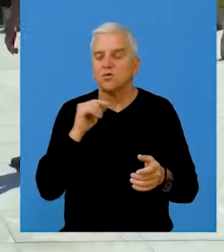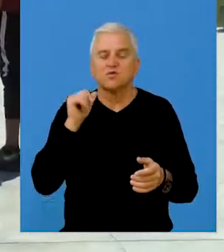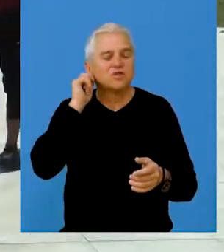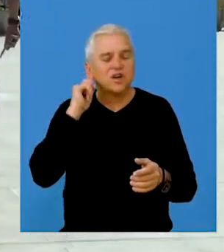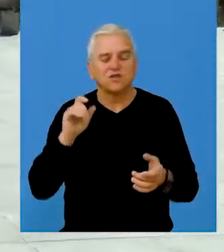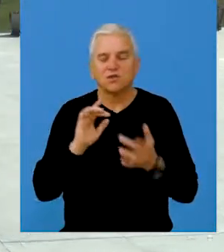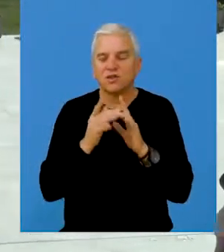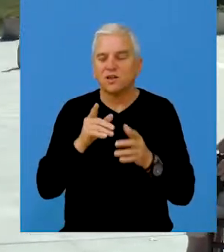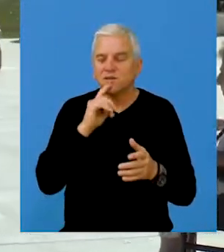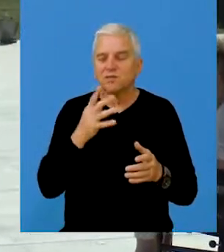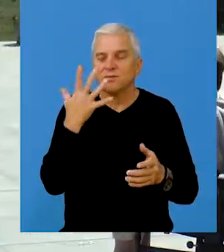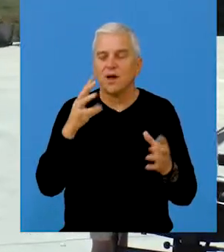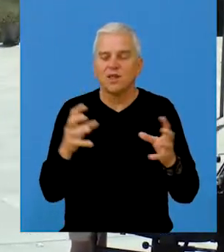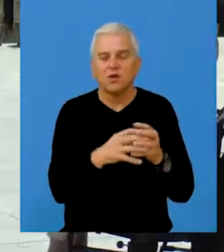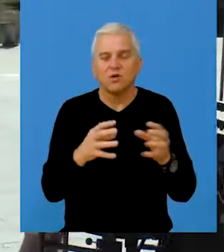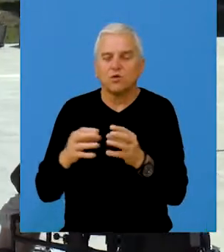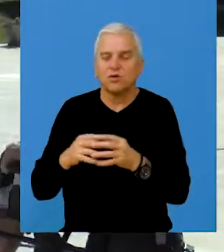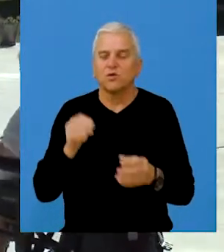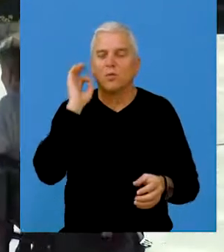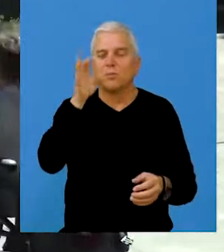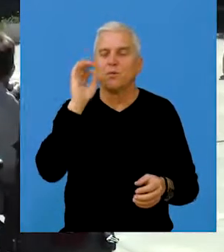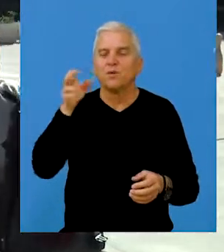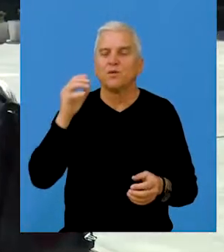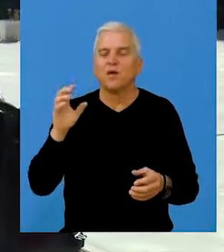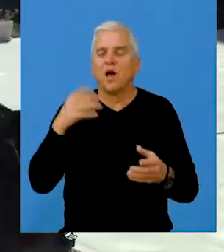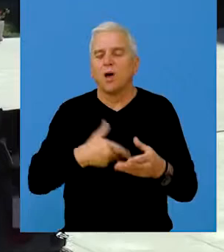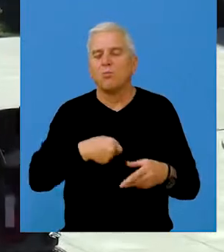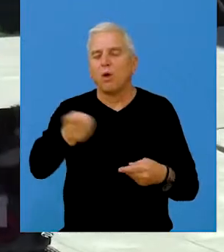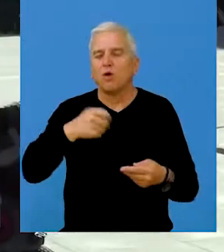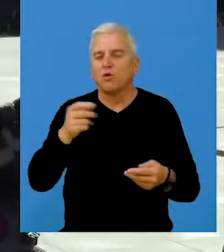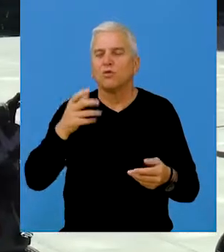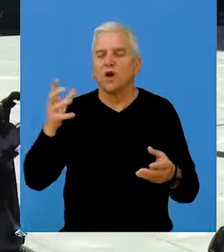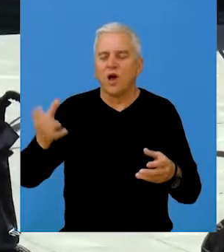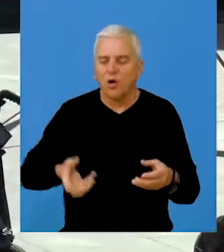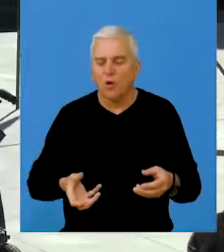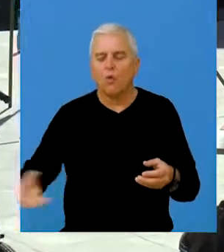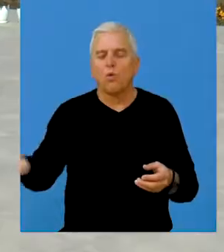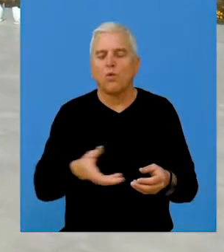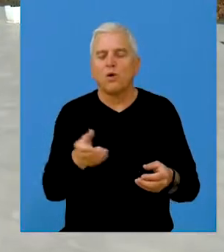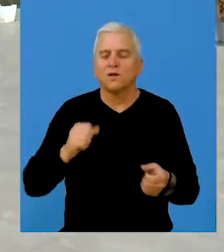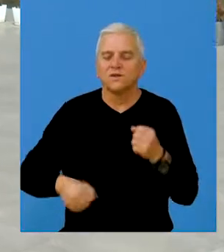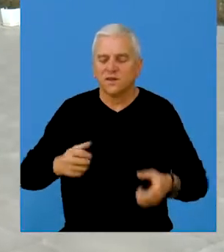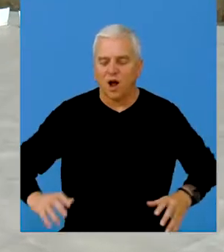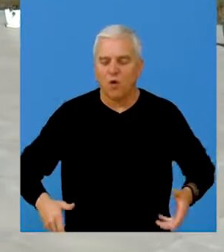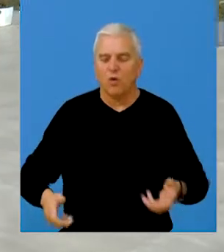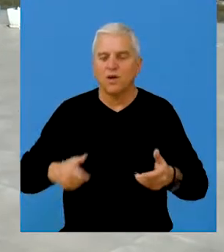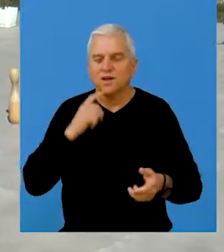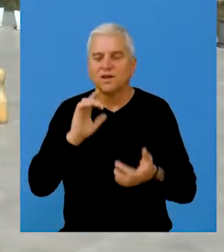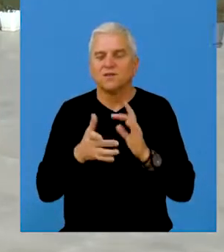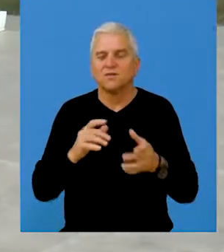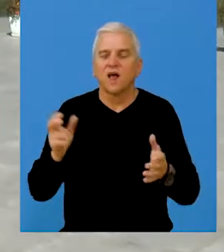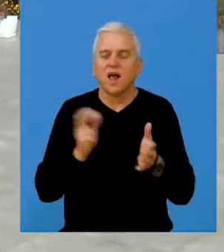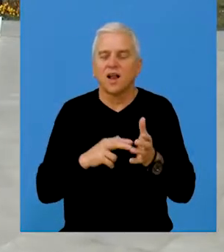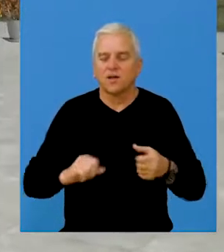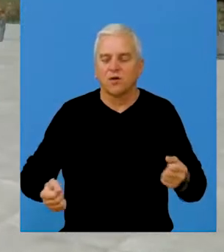nadmetali u muškoj i ženskoj konkurenciji u pete disciplina, u pikadu, bacanju pločica, visećoj kugli, trci mehaničkim